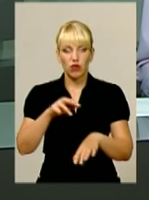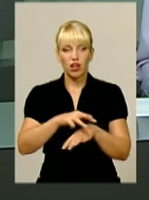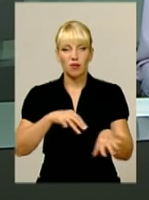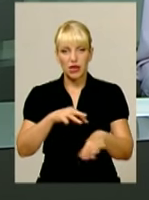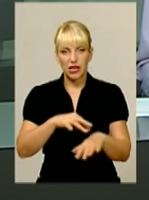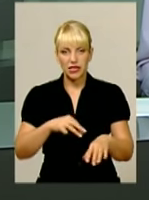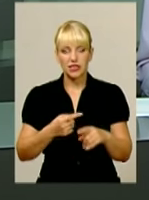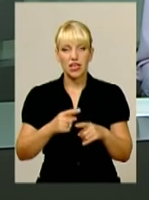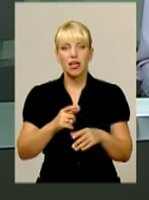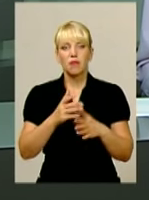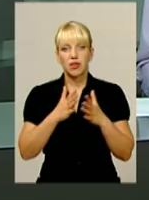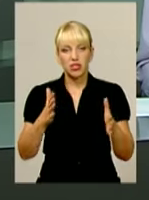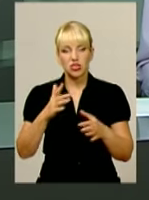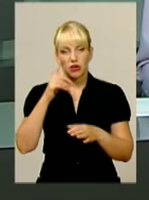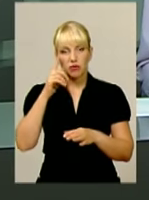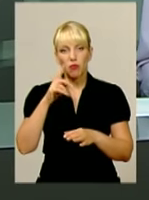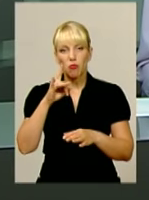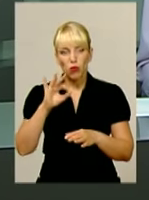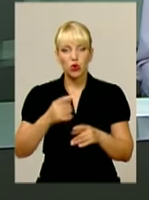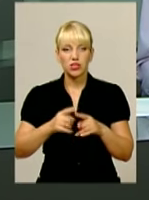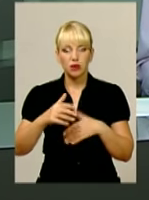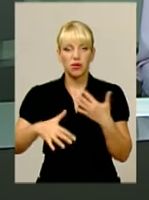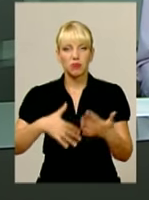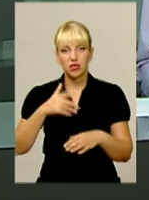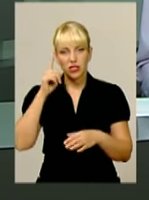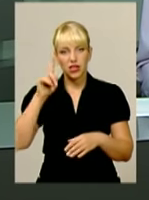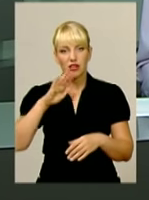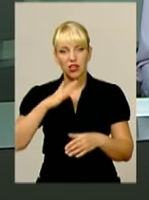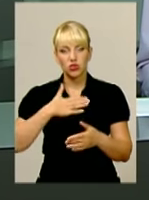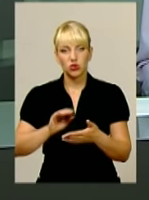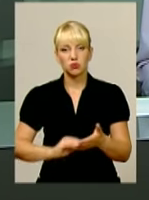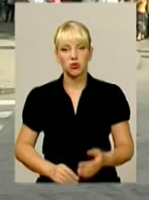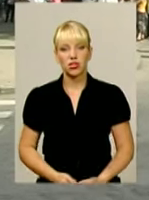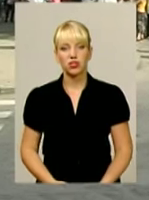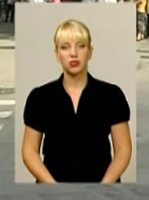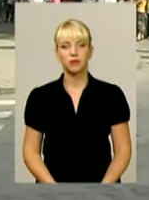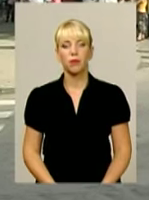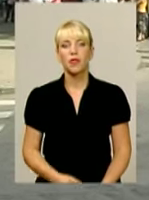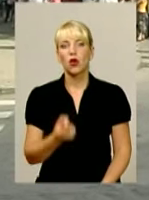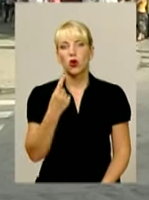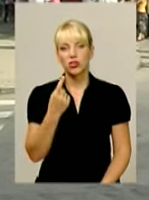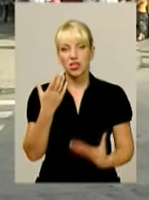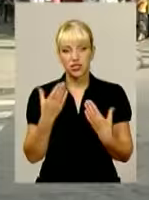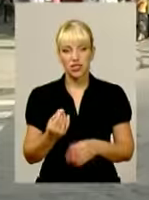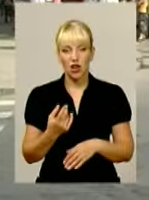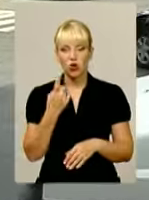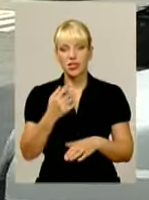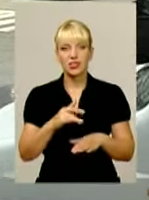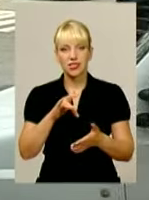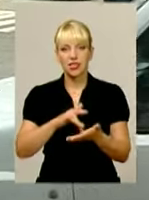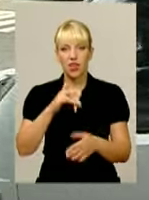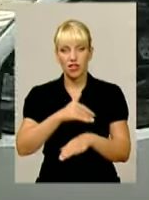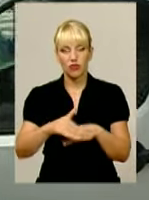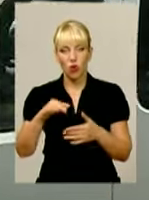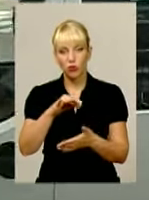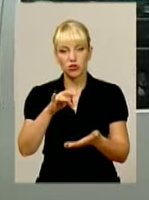правоохоронці. Більше про будівельні перипетії знає Дарина Денисенко. 11 дня одна з центральних вулиць